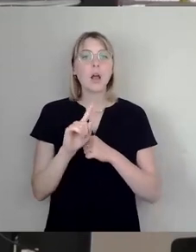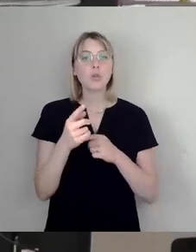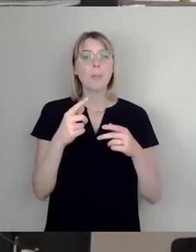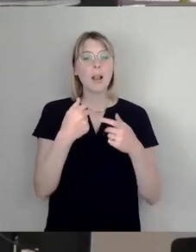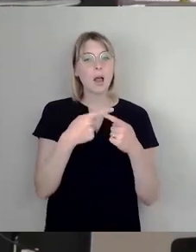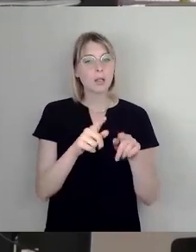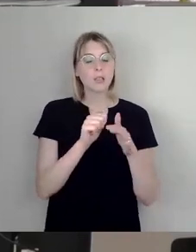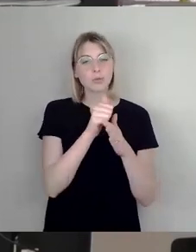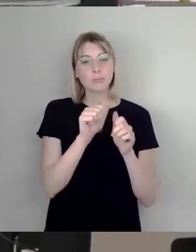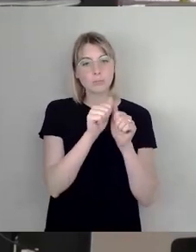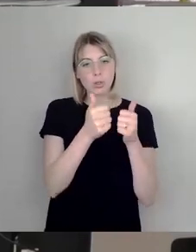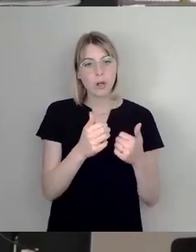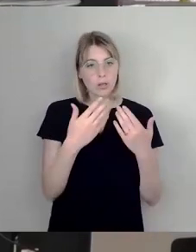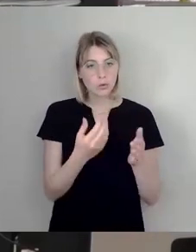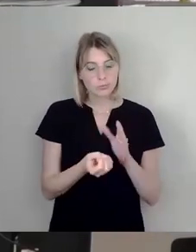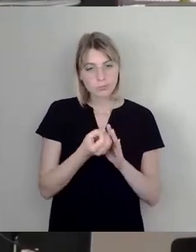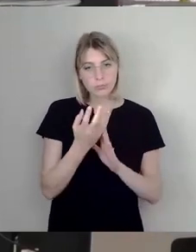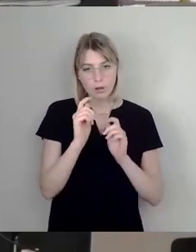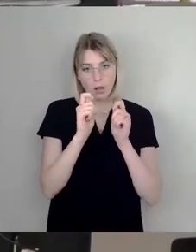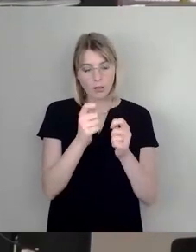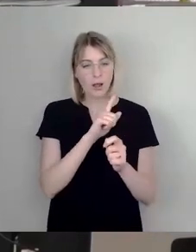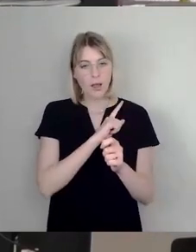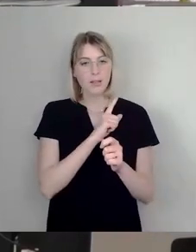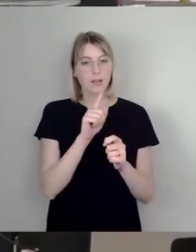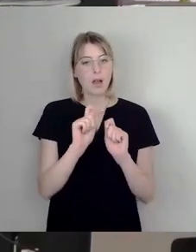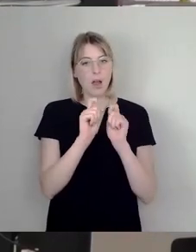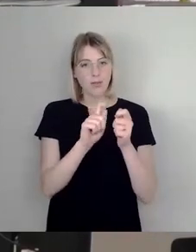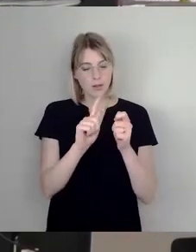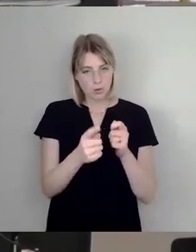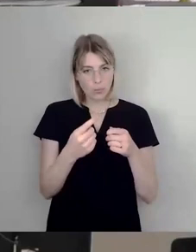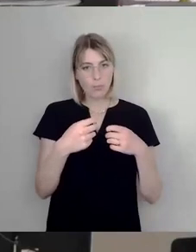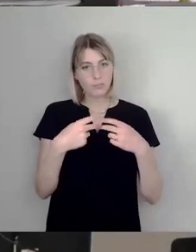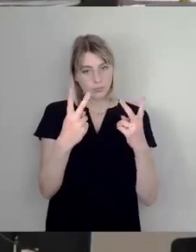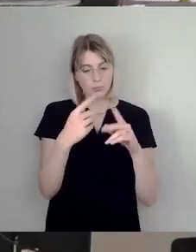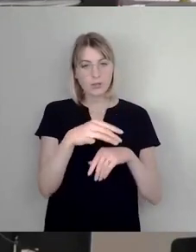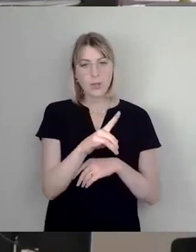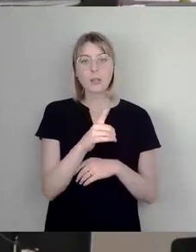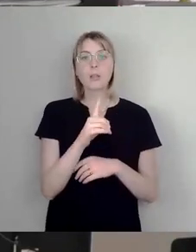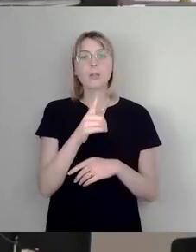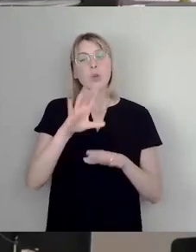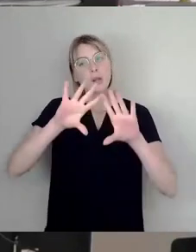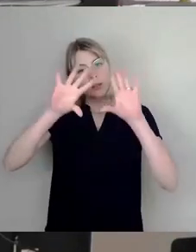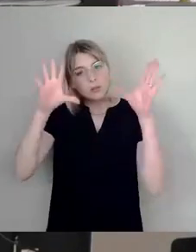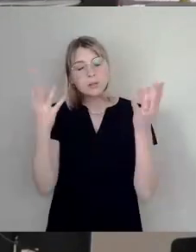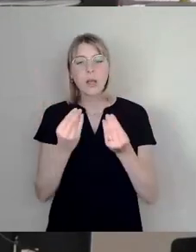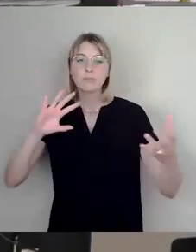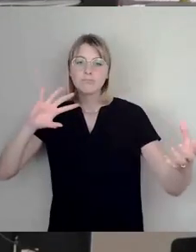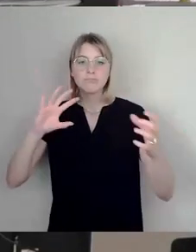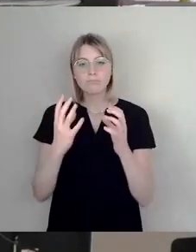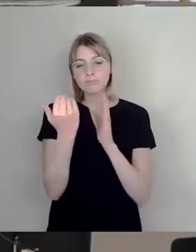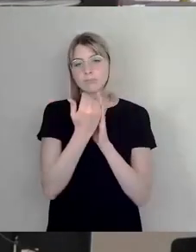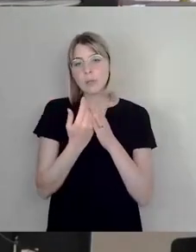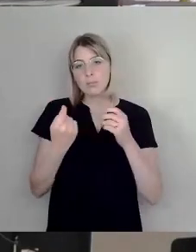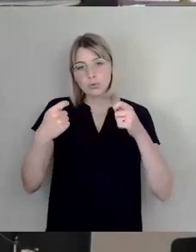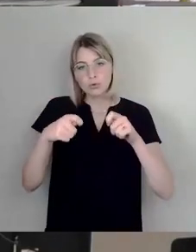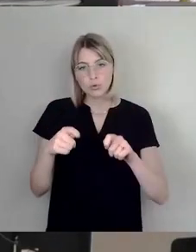eigenen Antrag ja sozusagen noch mal in den Gremienlauf gebracht. Das haben wir insgesamt alles soweit zusammengeführt, dann auch in der Beschlussfassung dann,